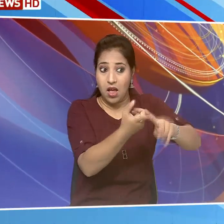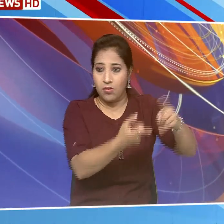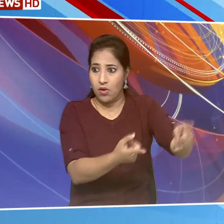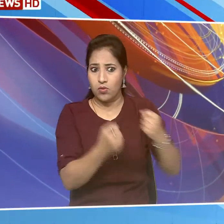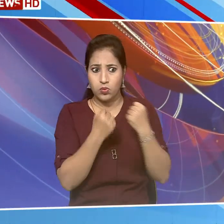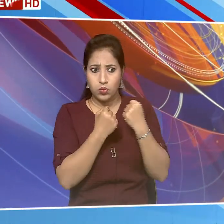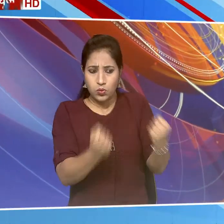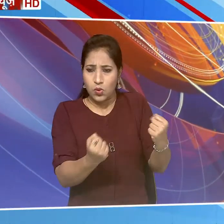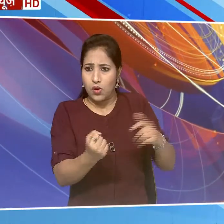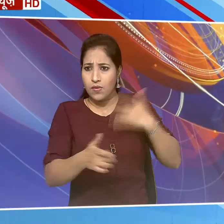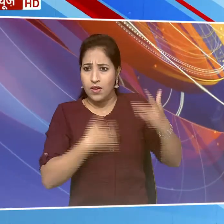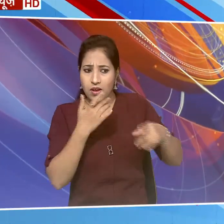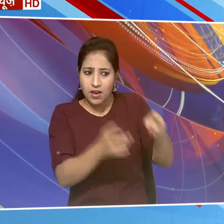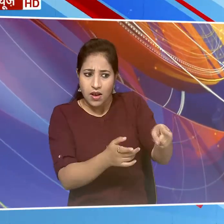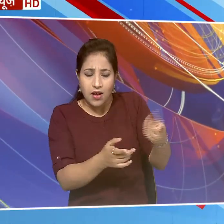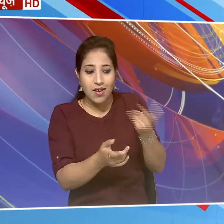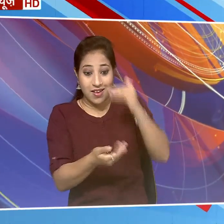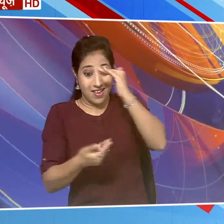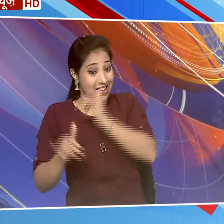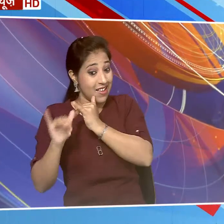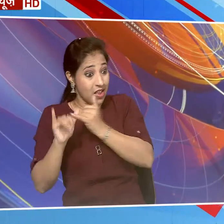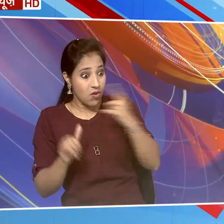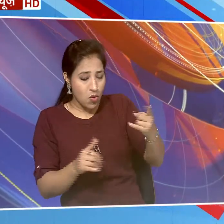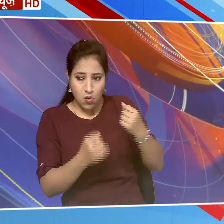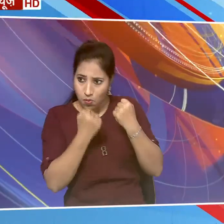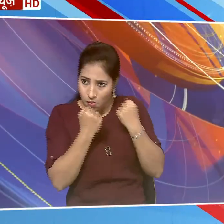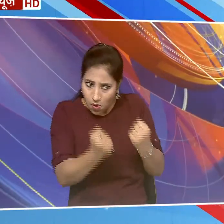का एहसास करा रहे हैं बालकृष्ण